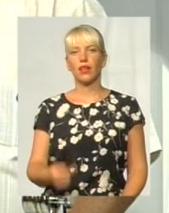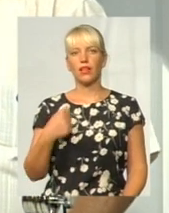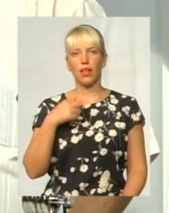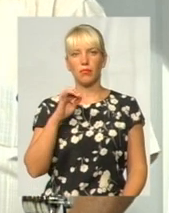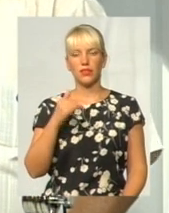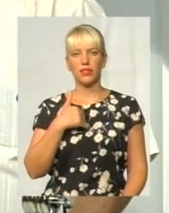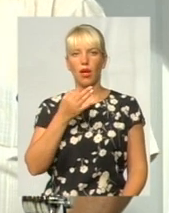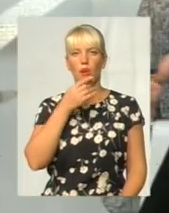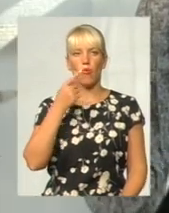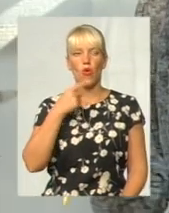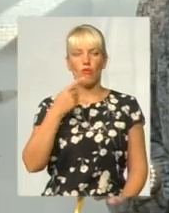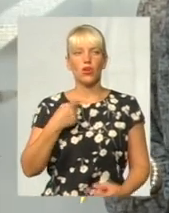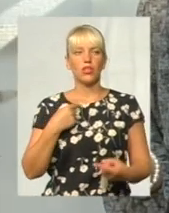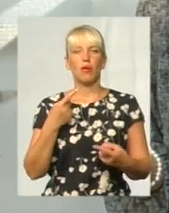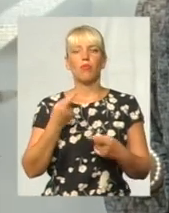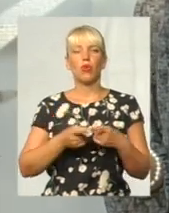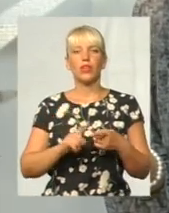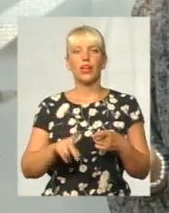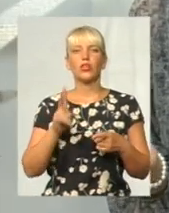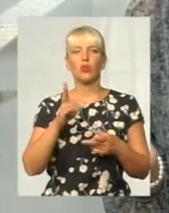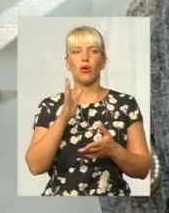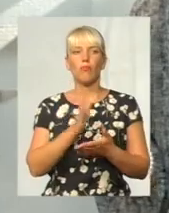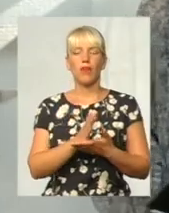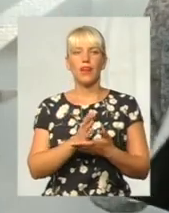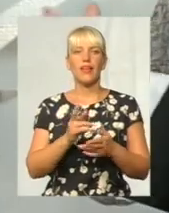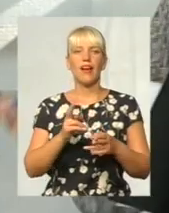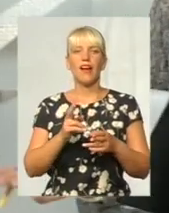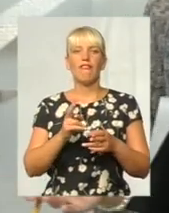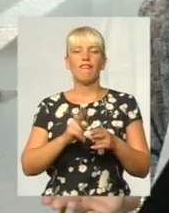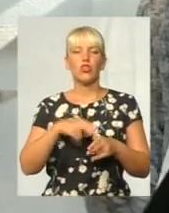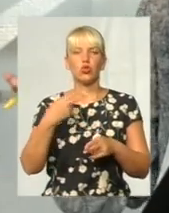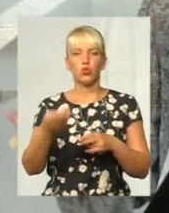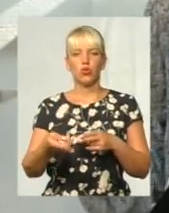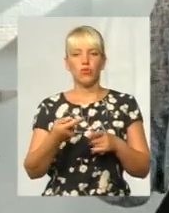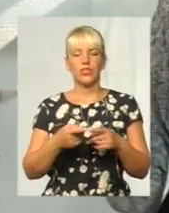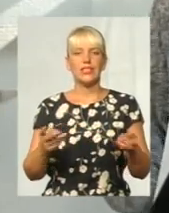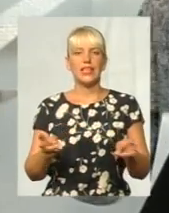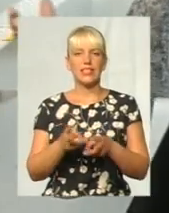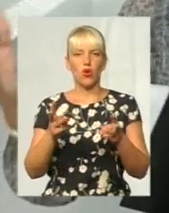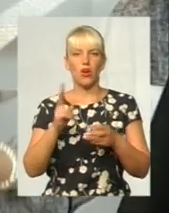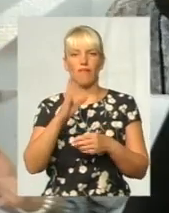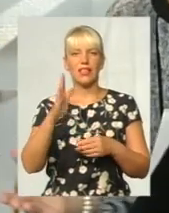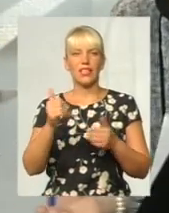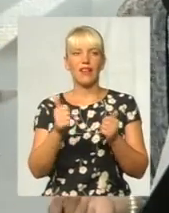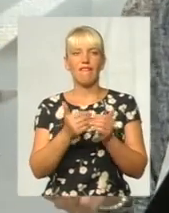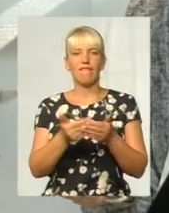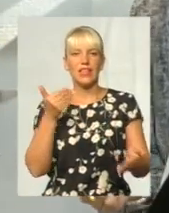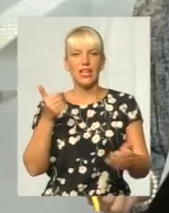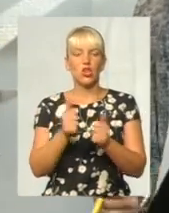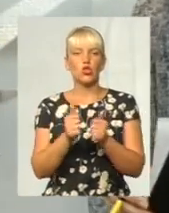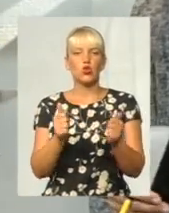русло і поговорити про те, хто має відшкодовувати, загорілися квартири від сусідів.